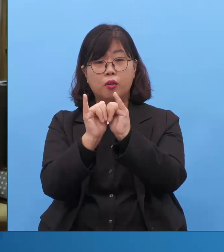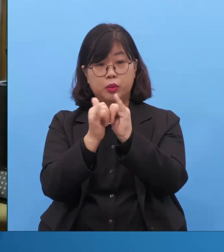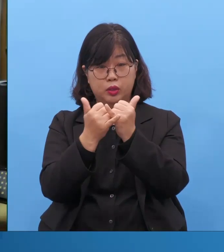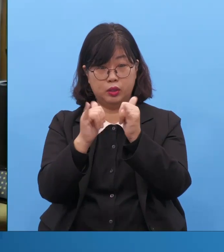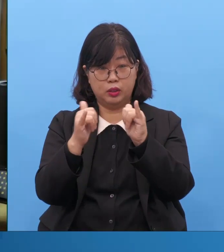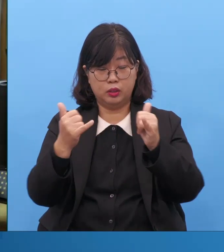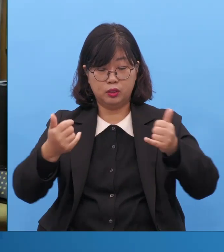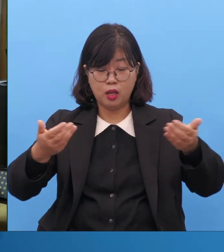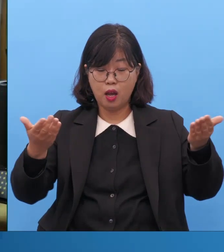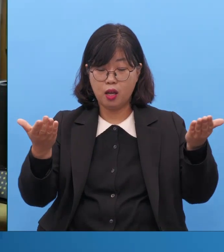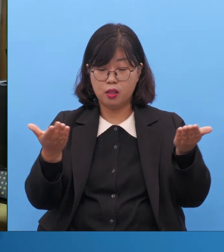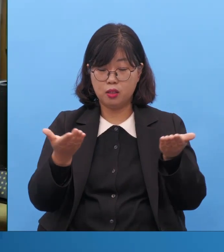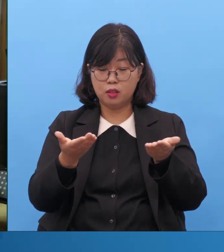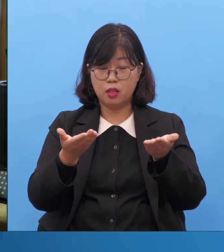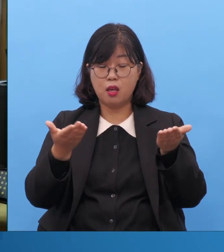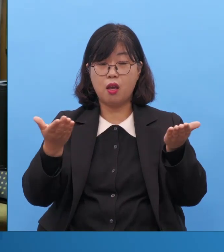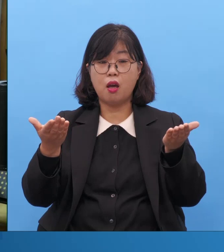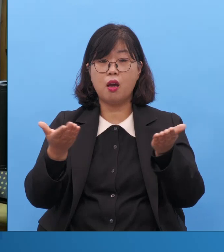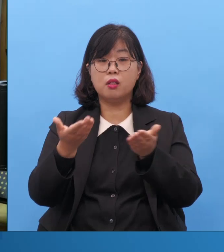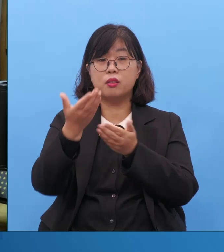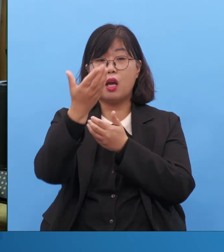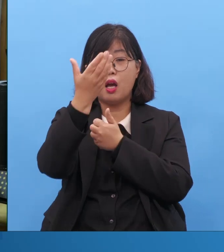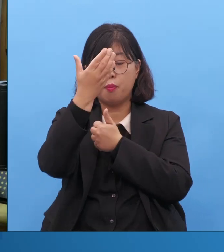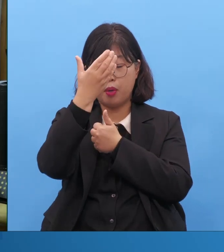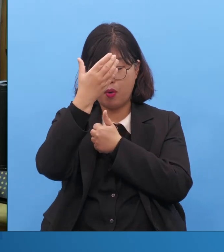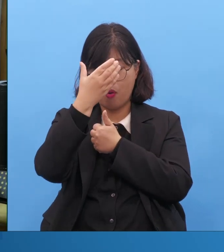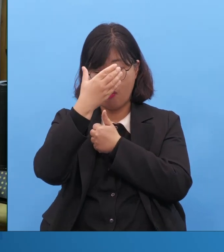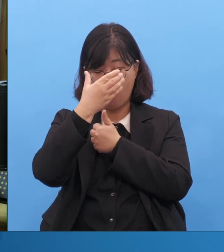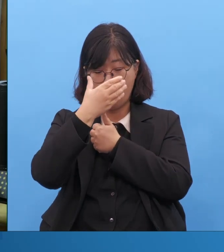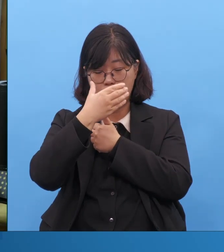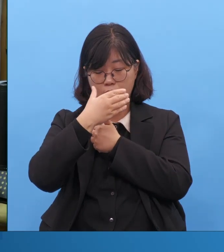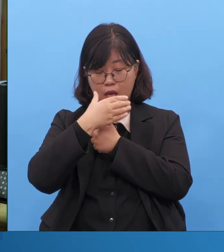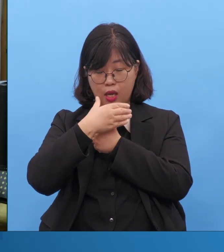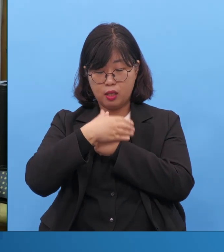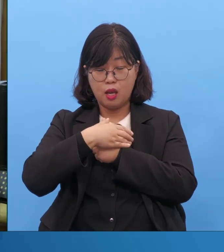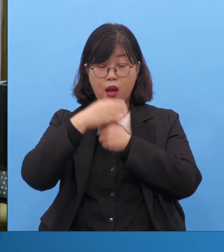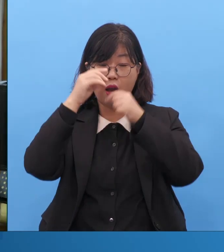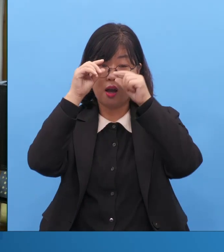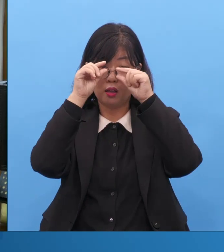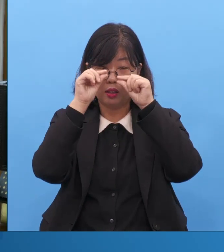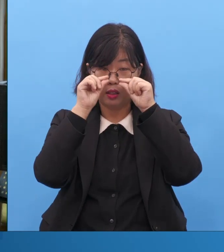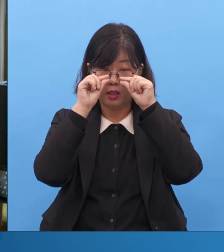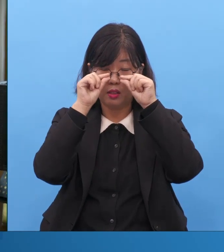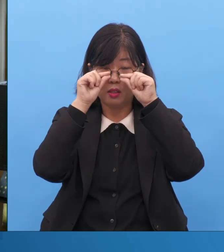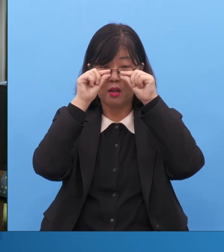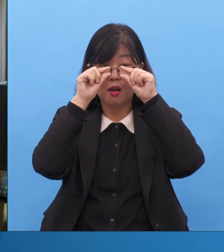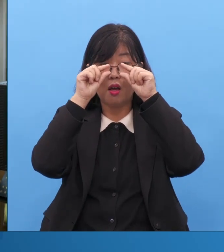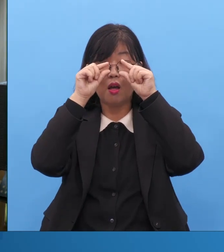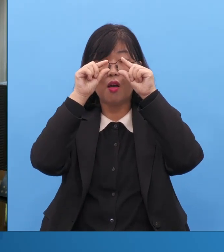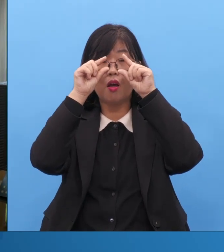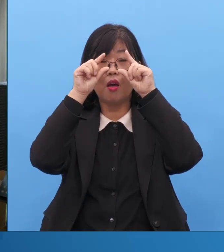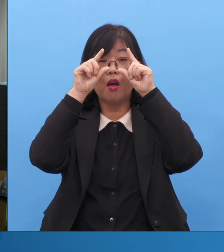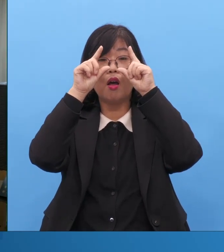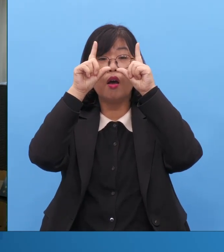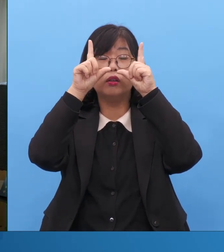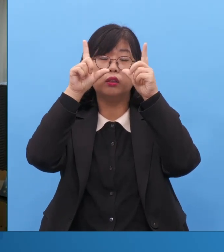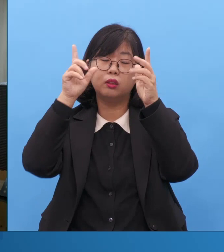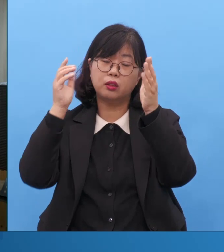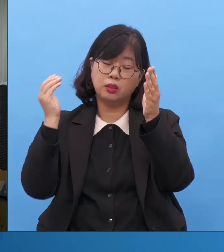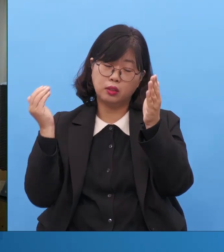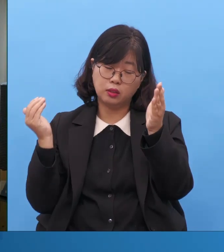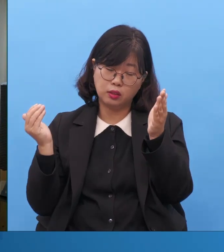남은 자의 사명 깨닫기까지